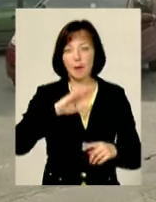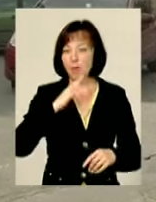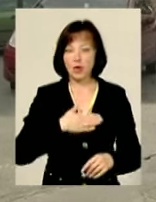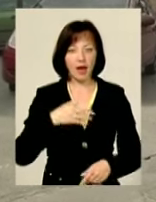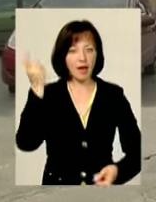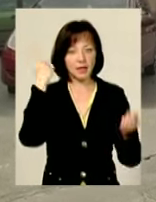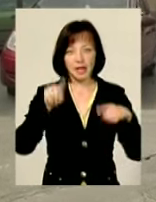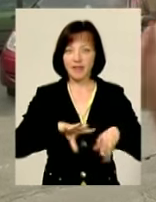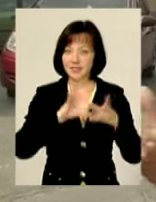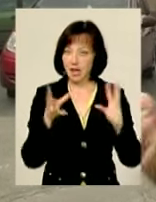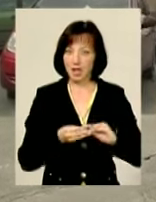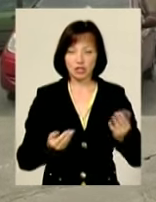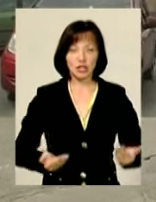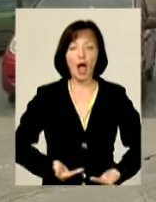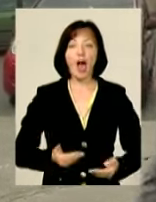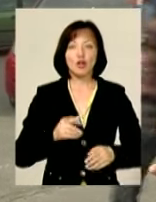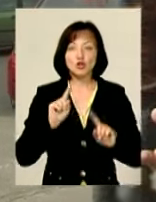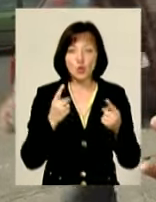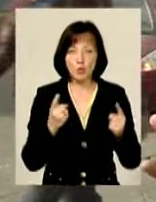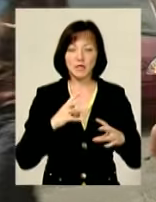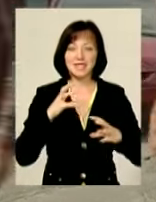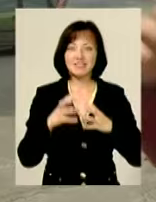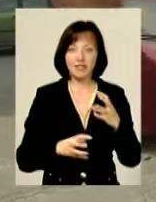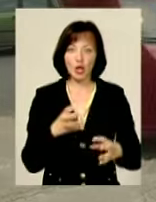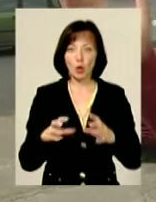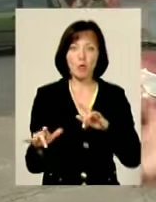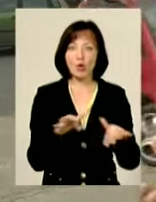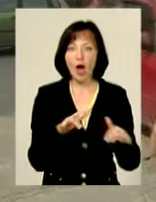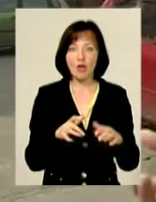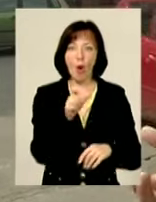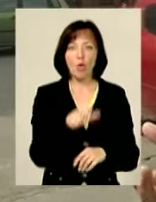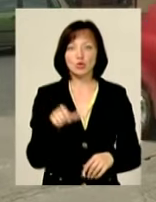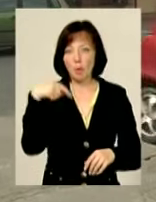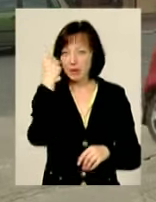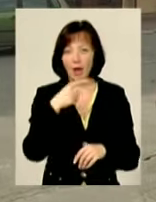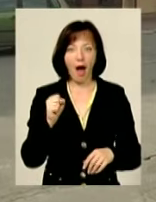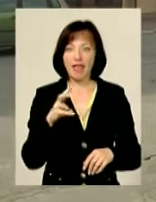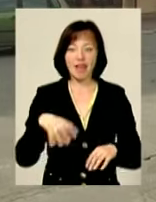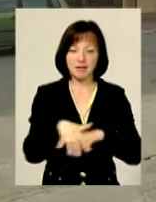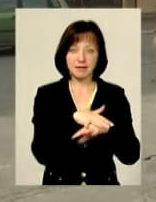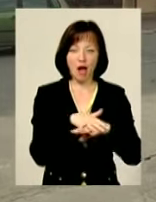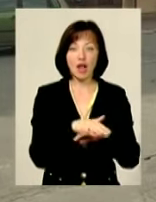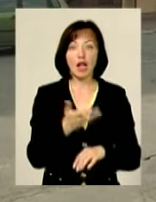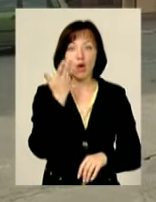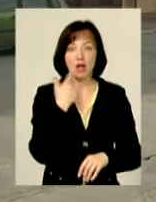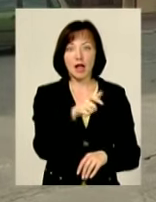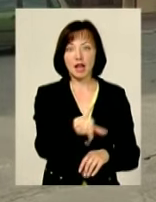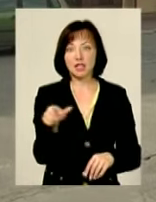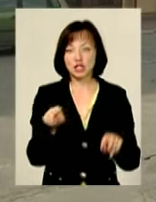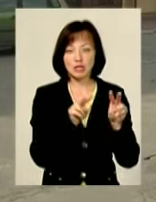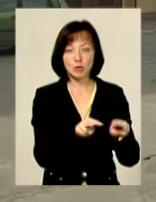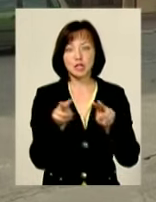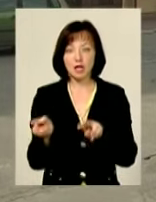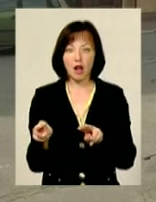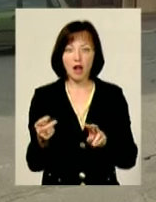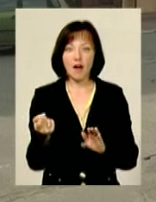взагалі життя, тому що світом рухають особистості, а не просто якийсь там загал І коли глядачі спостерігають